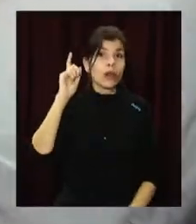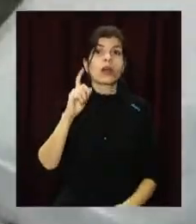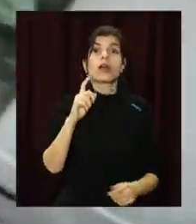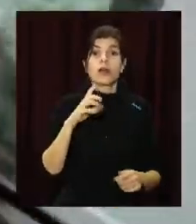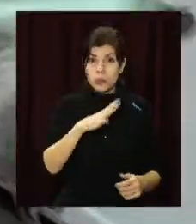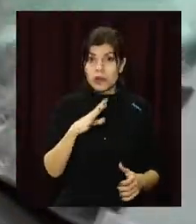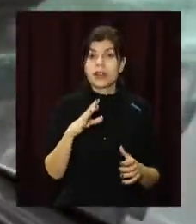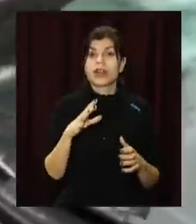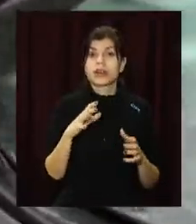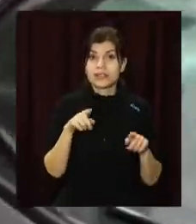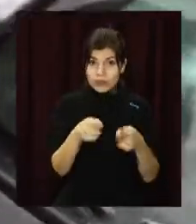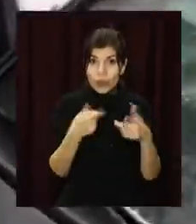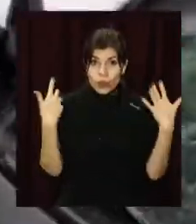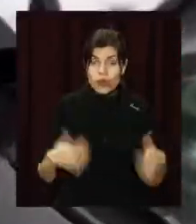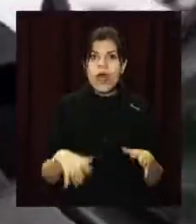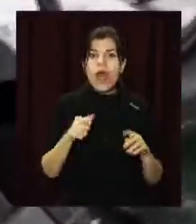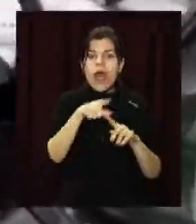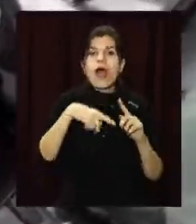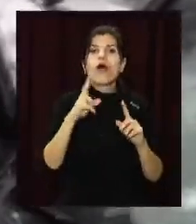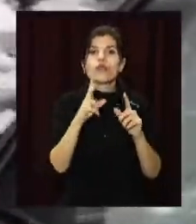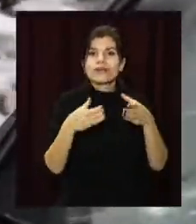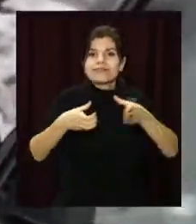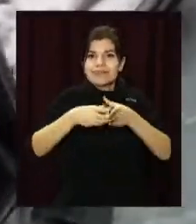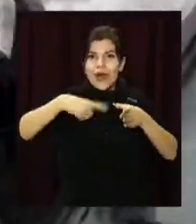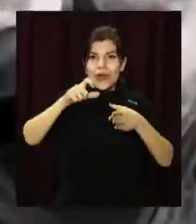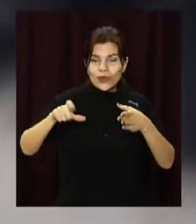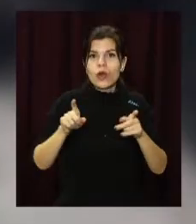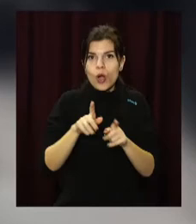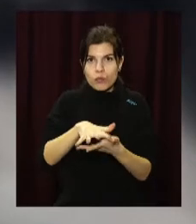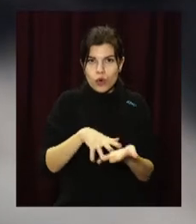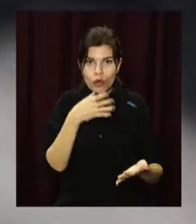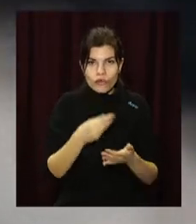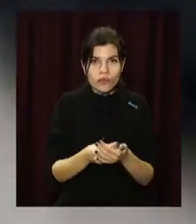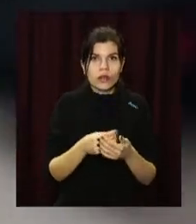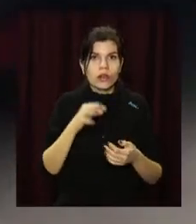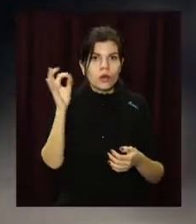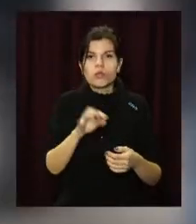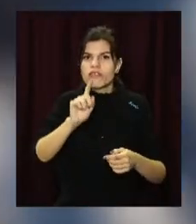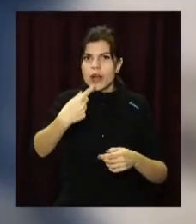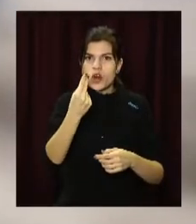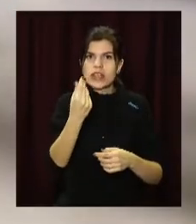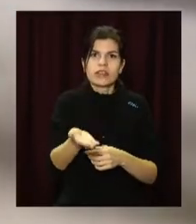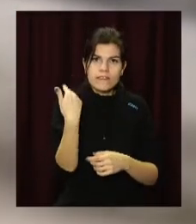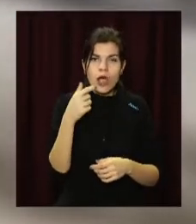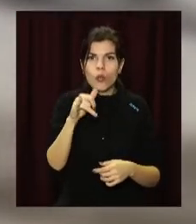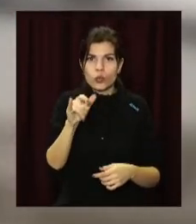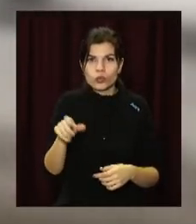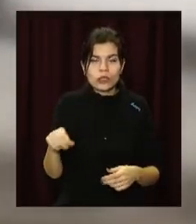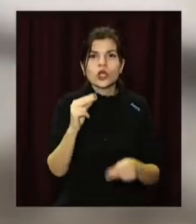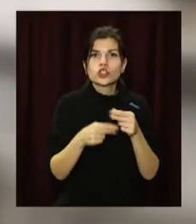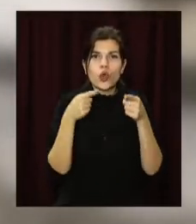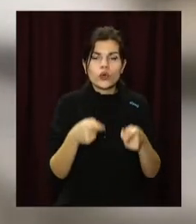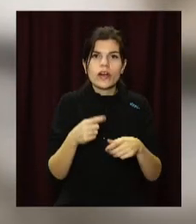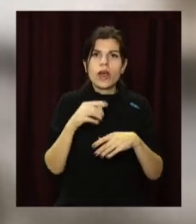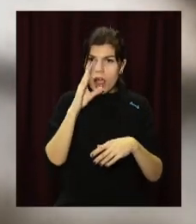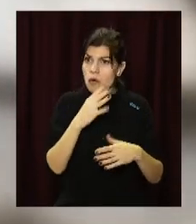його поплічники продовжили кримінальні справи. У спецслужбі кажуть, фігуранти займалися систематичним вимаганням грошей у громадян через погрози